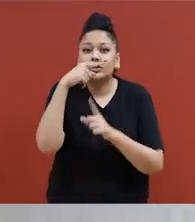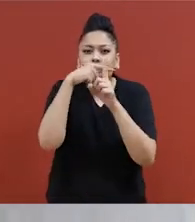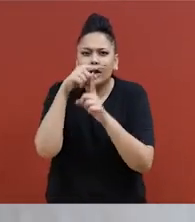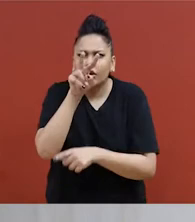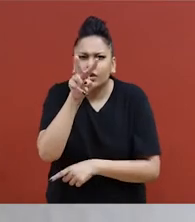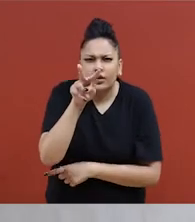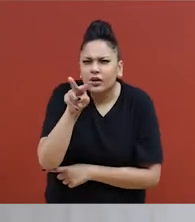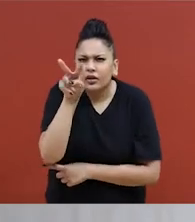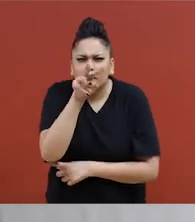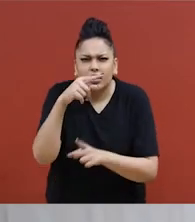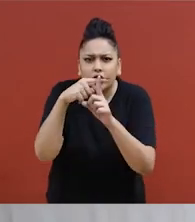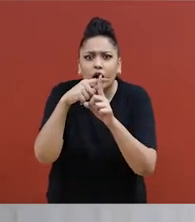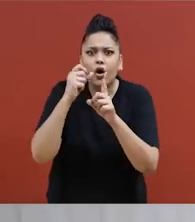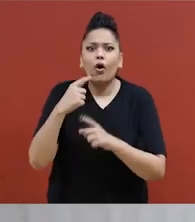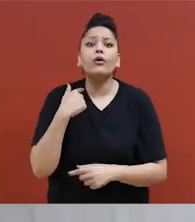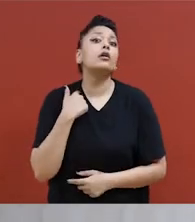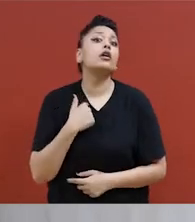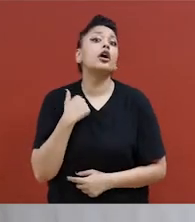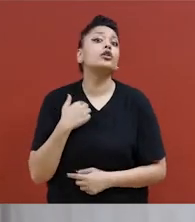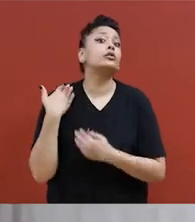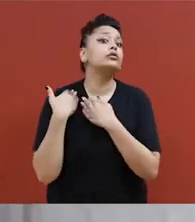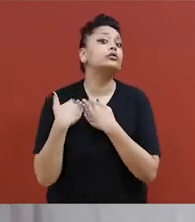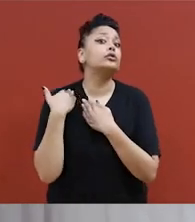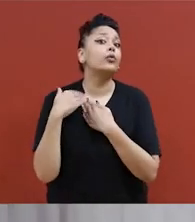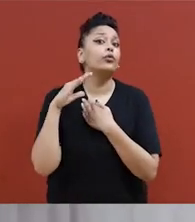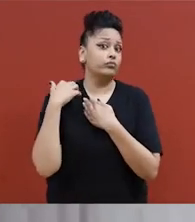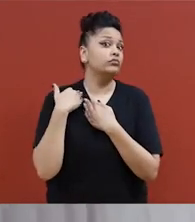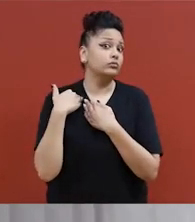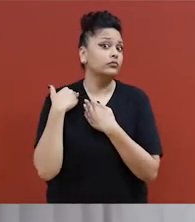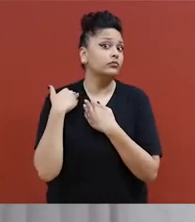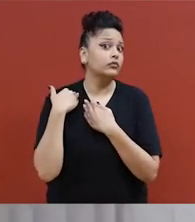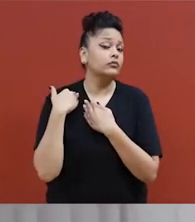Le nez est aussi une cible, tout comme la clavicule.